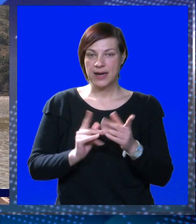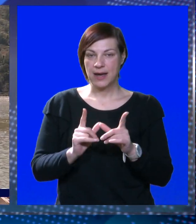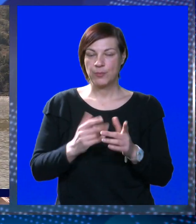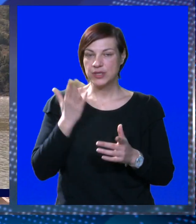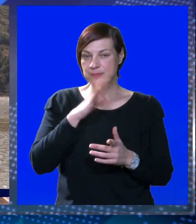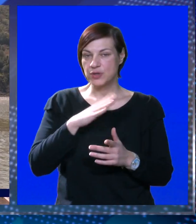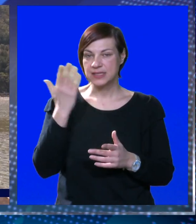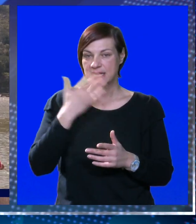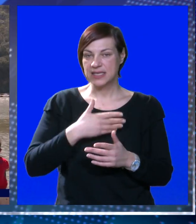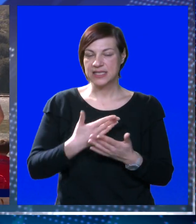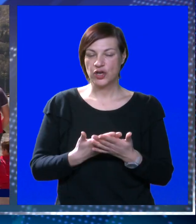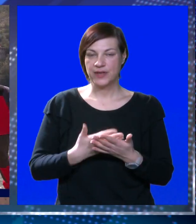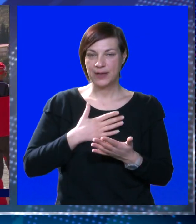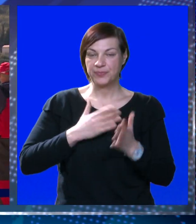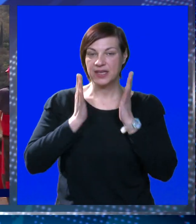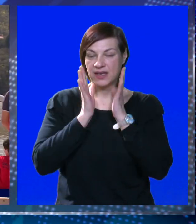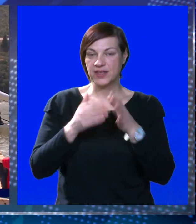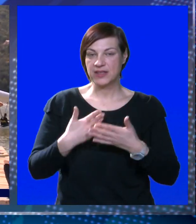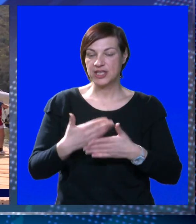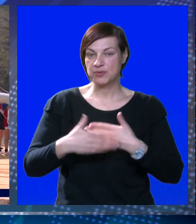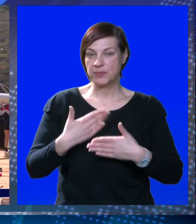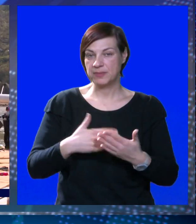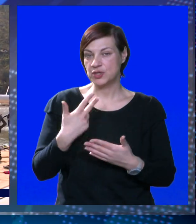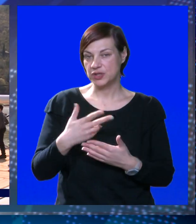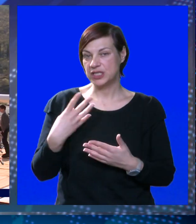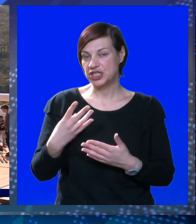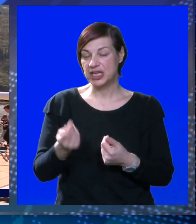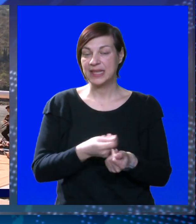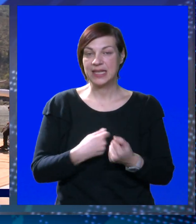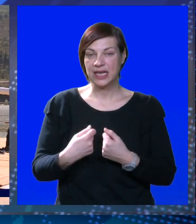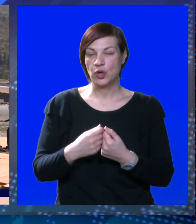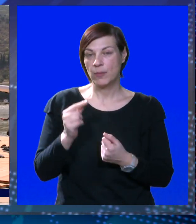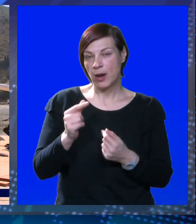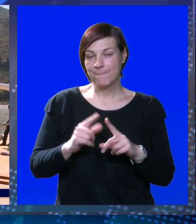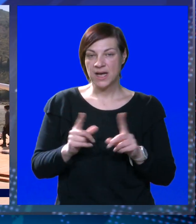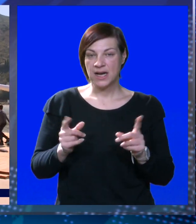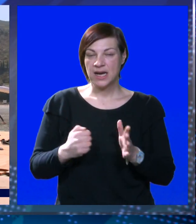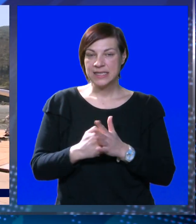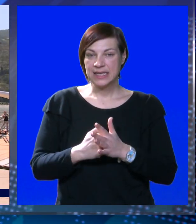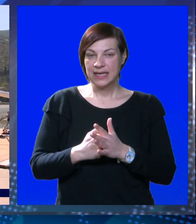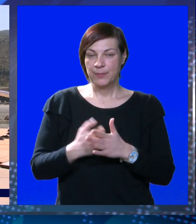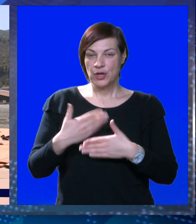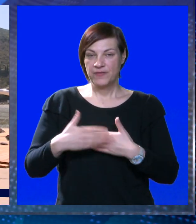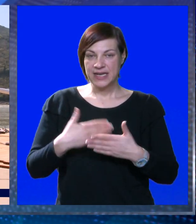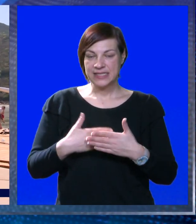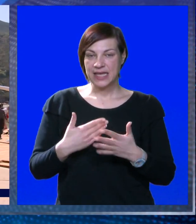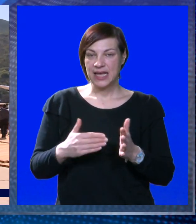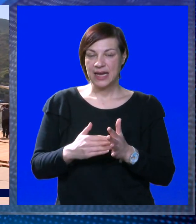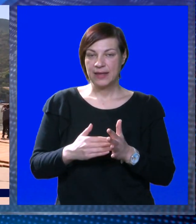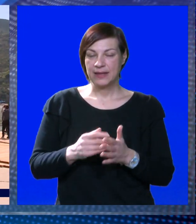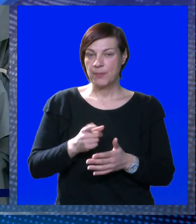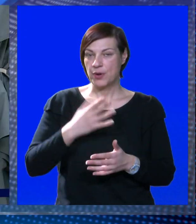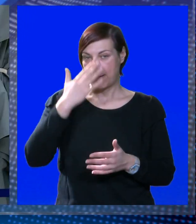iz Bosni i Hercegovine. Ja vjerujem da ćemo opet biti među prva tri i četiri kluba, a onda tu male razlike bodovne nas dijele.